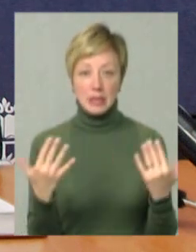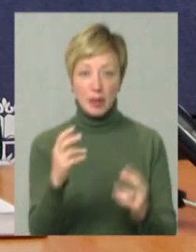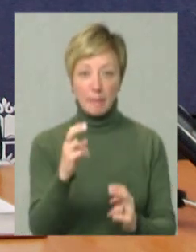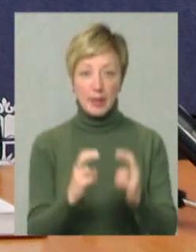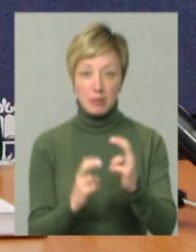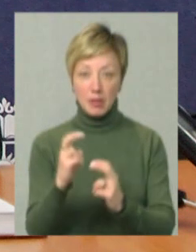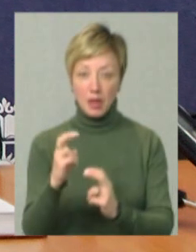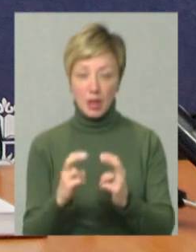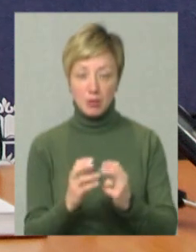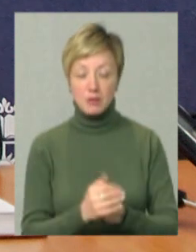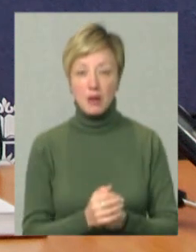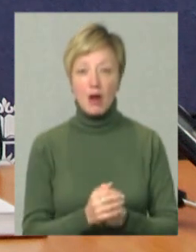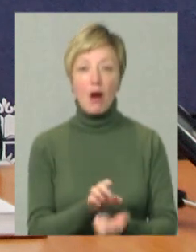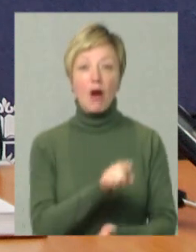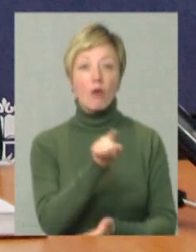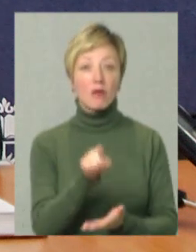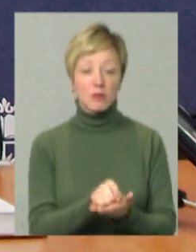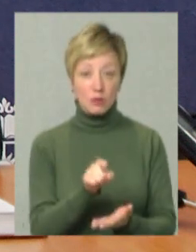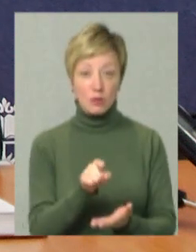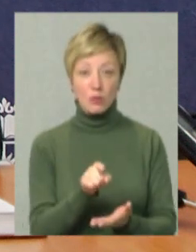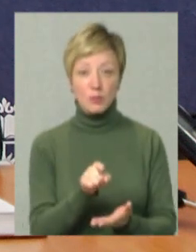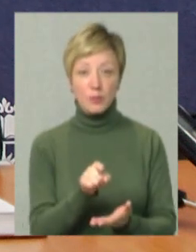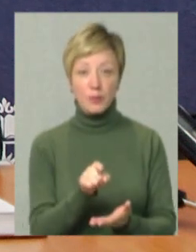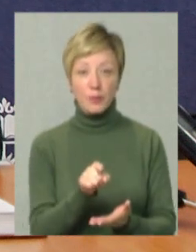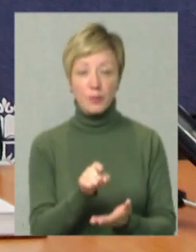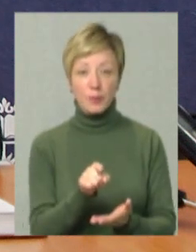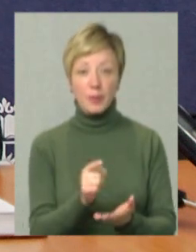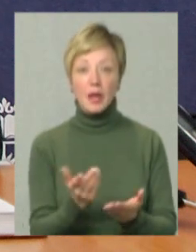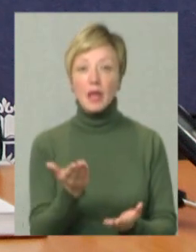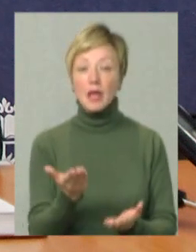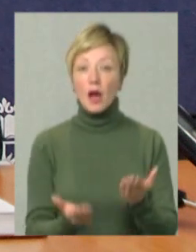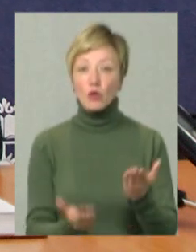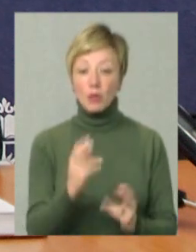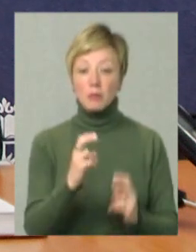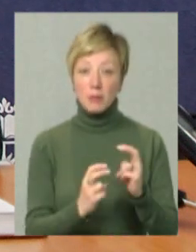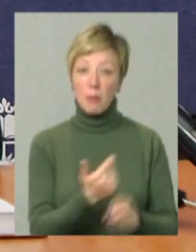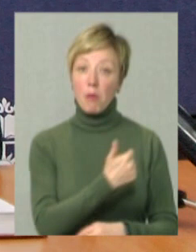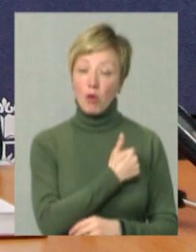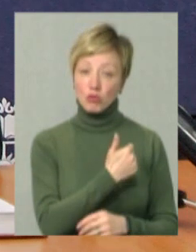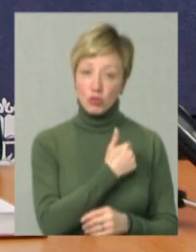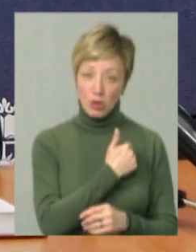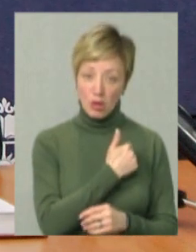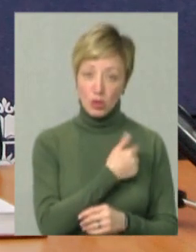підприємств. Обов'язково, якщо підприємство бажає